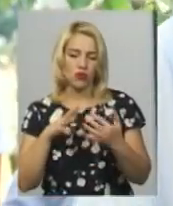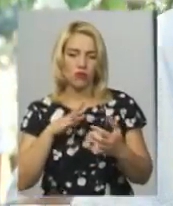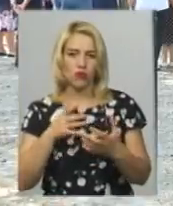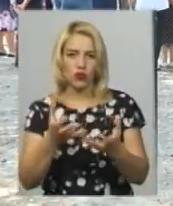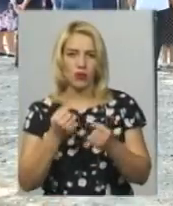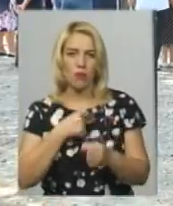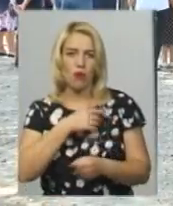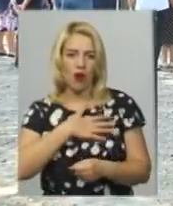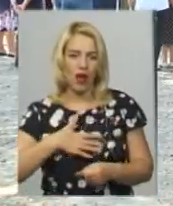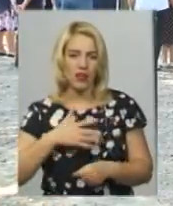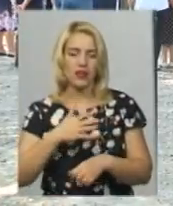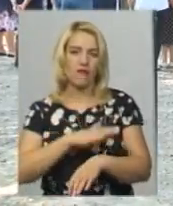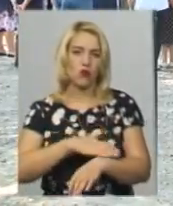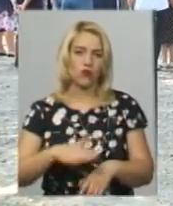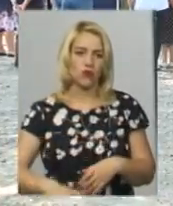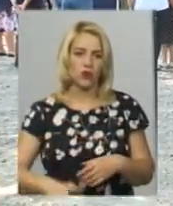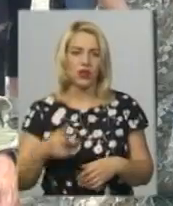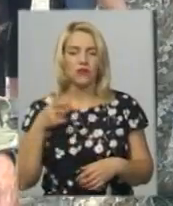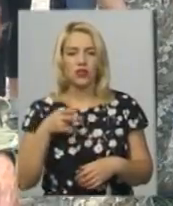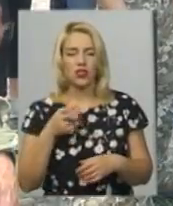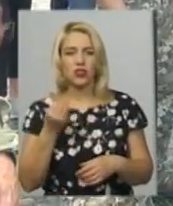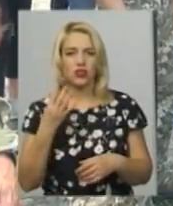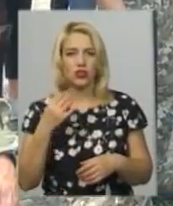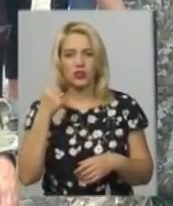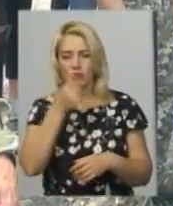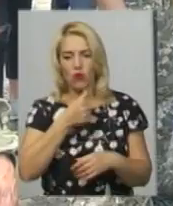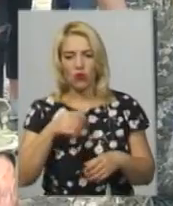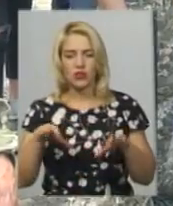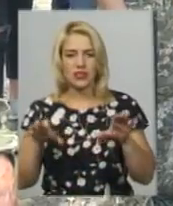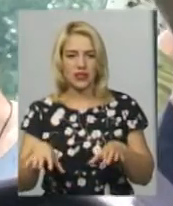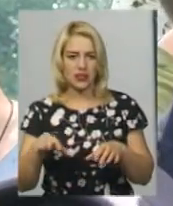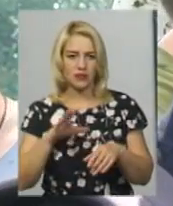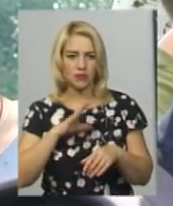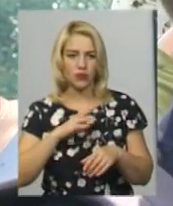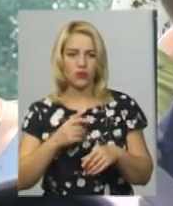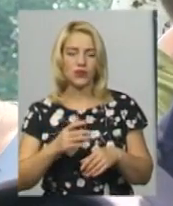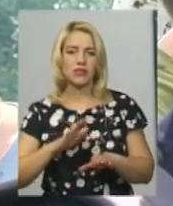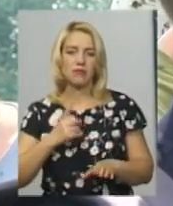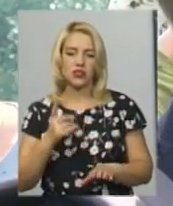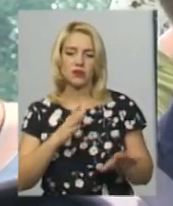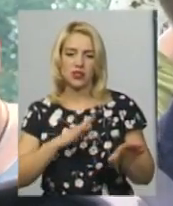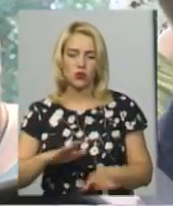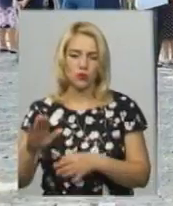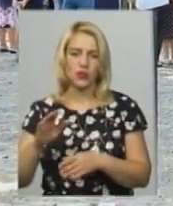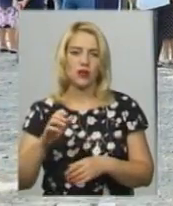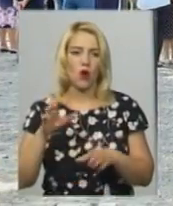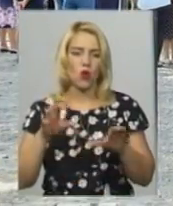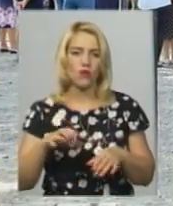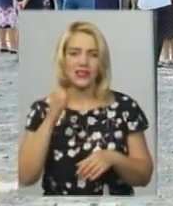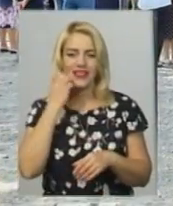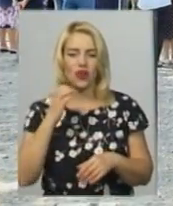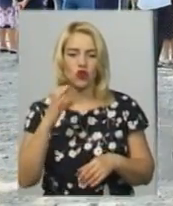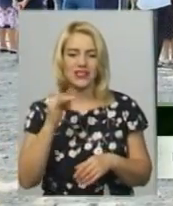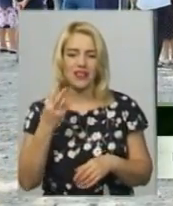Старосинявської селищної ради Віталій Здебський у 2014 році був першим заступником голови Старосинявської РДА. Весь час був